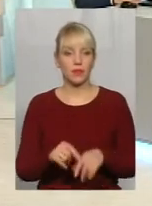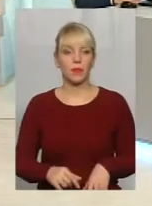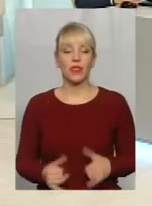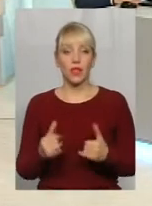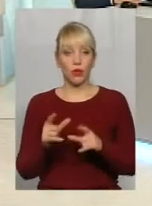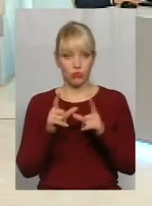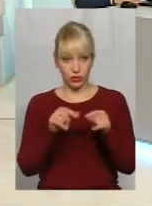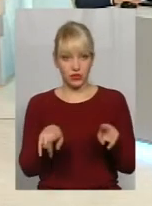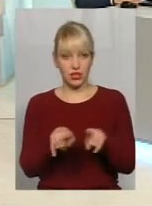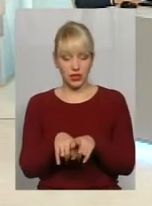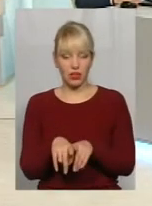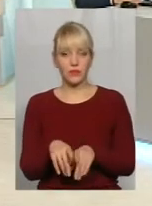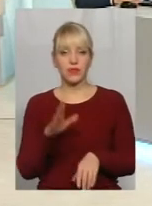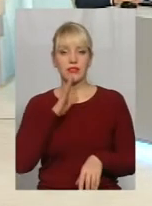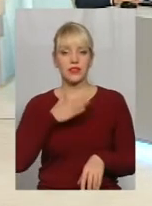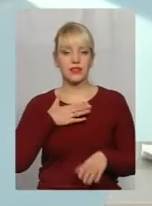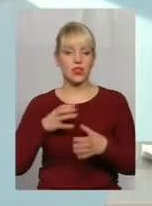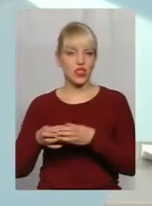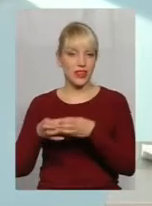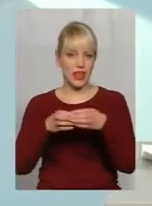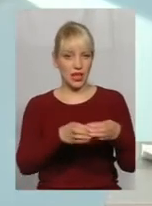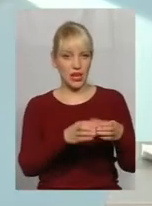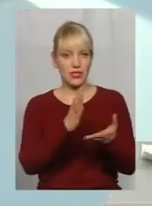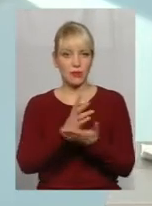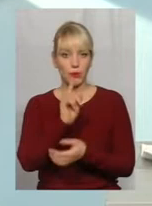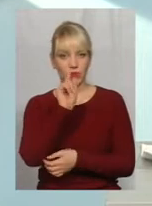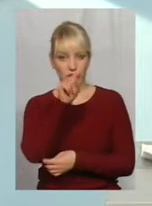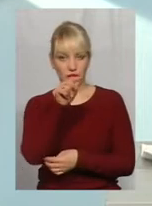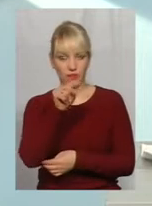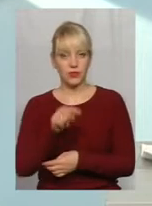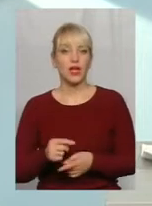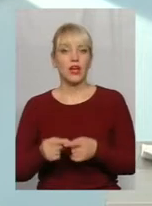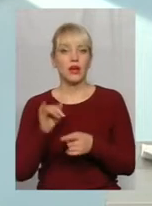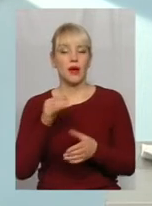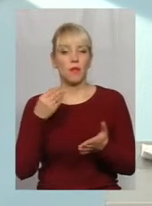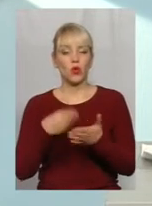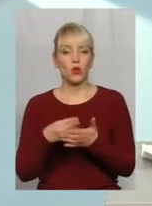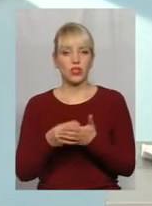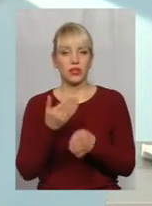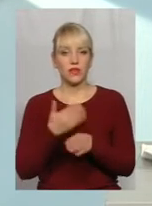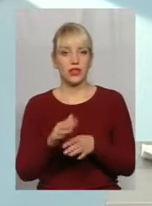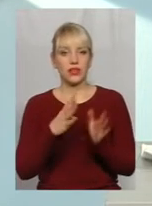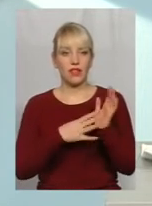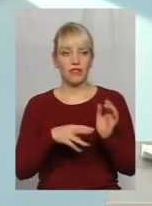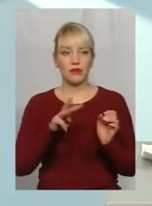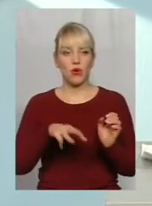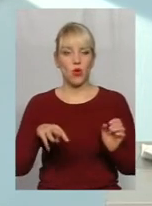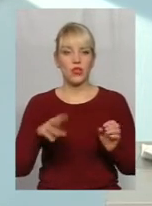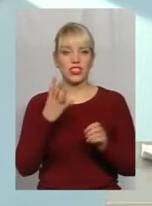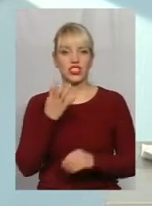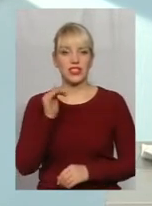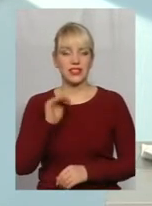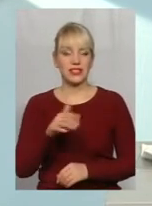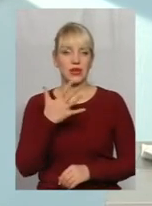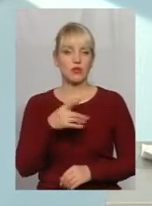зараз наша делегація перебуває там, я назову конкретну суму. Передбачено бюджетом 9 мільйонів 400 тисяч. От